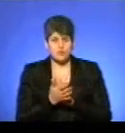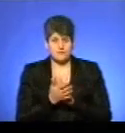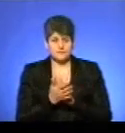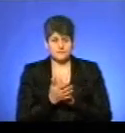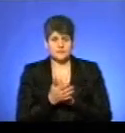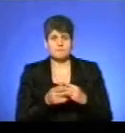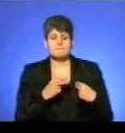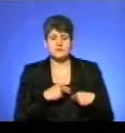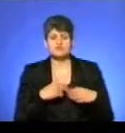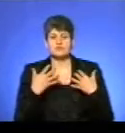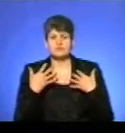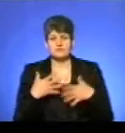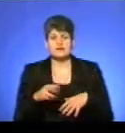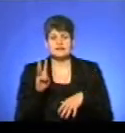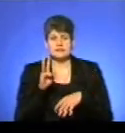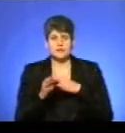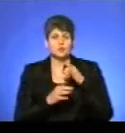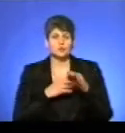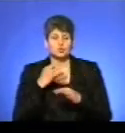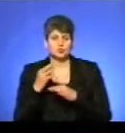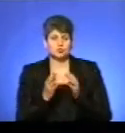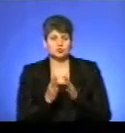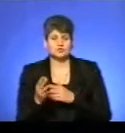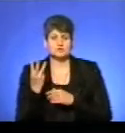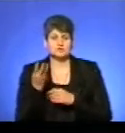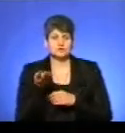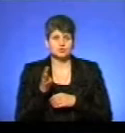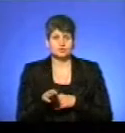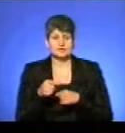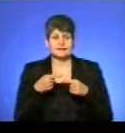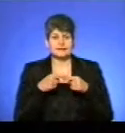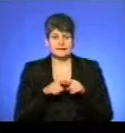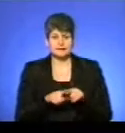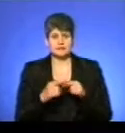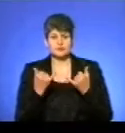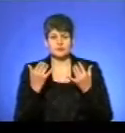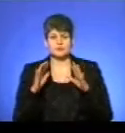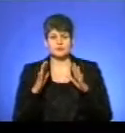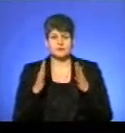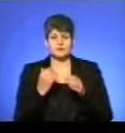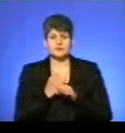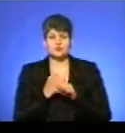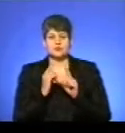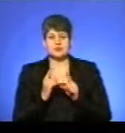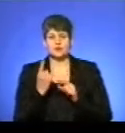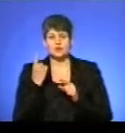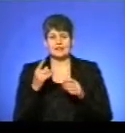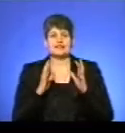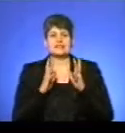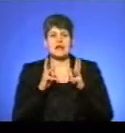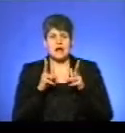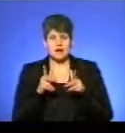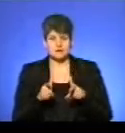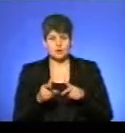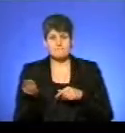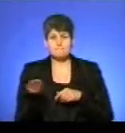Працює вже наразі третю добу поспіль три одиниці техніки. На даний час працює тільки один трактор з